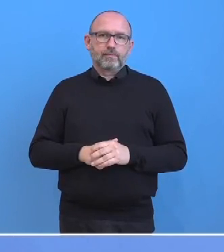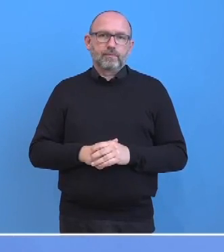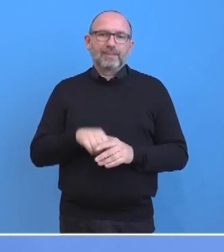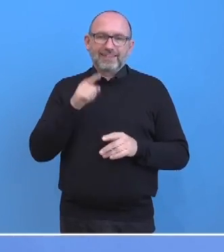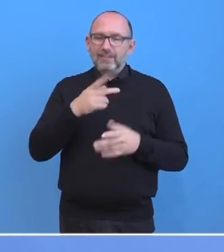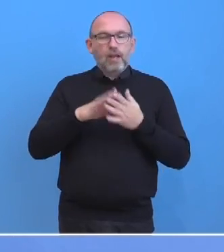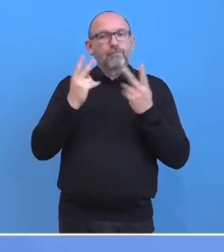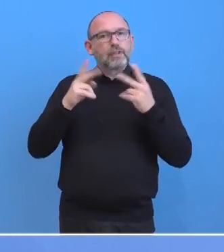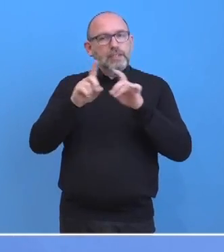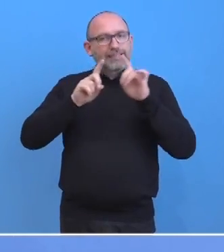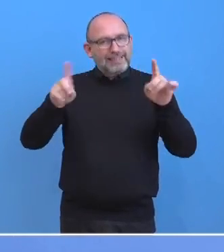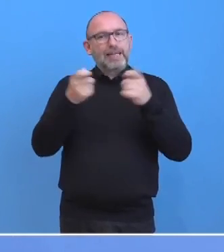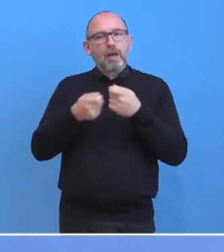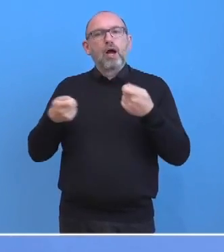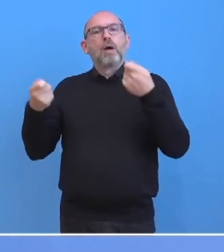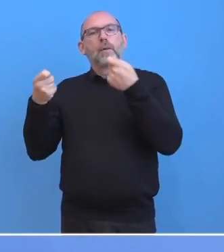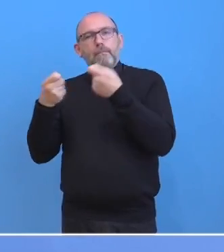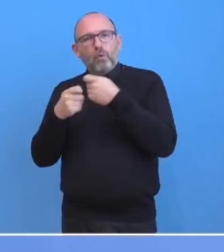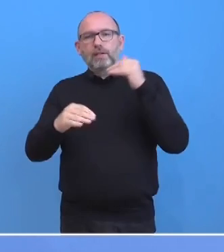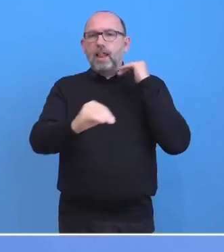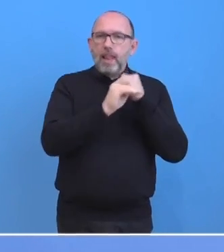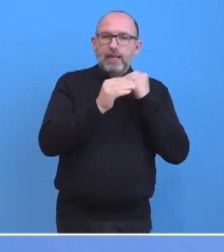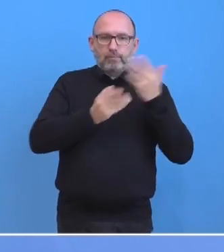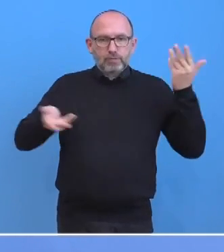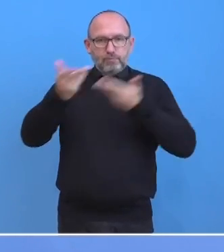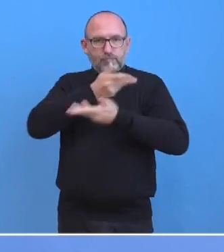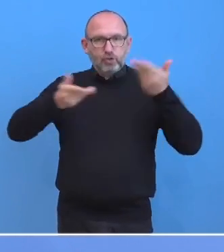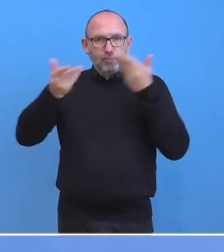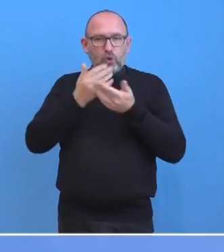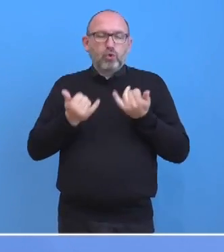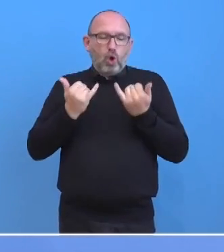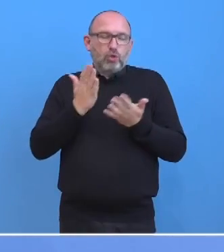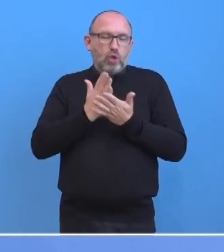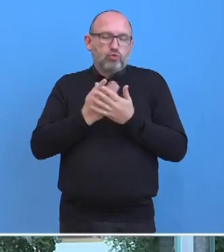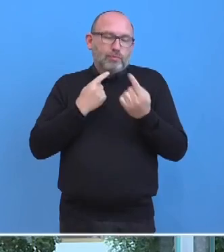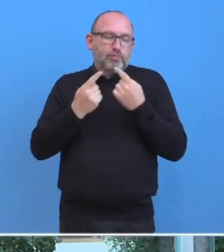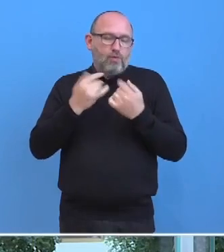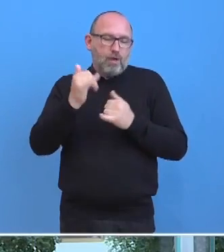ein wichtiges Thema, was zwischen Bund und Ländern besprochen wird und heute sicher auch schon besprochen worden ist.